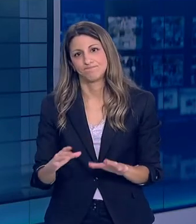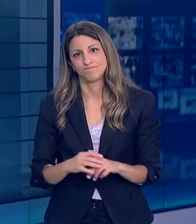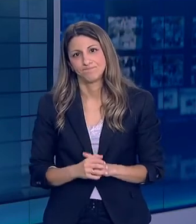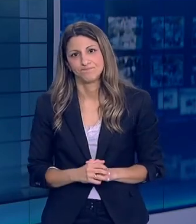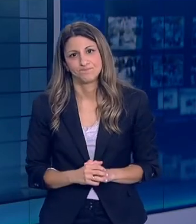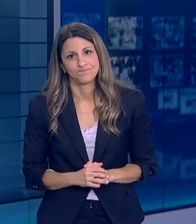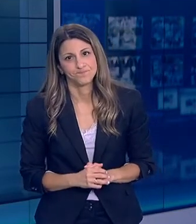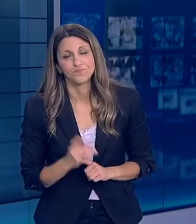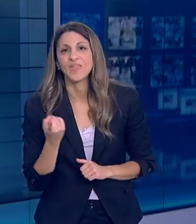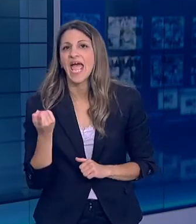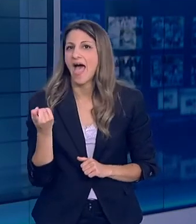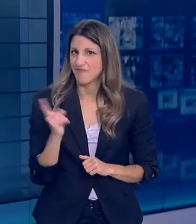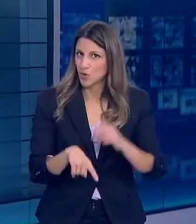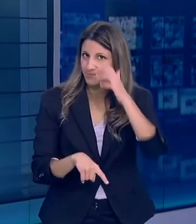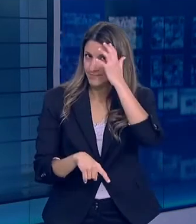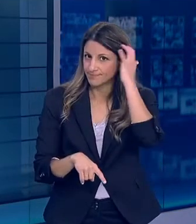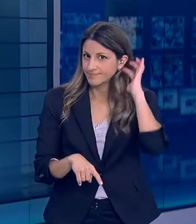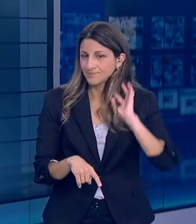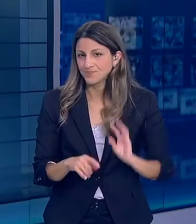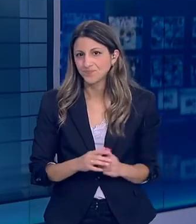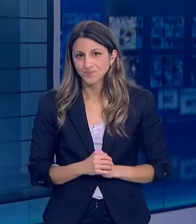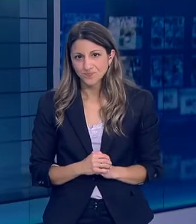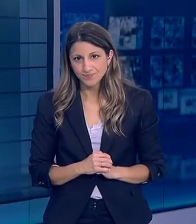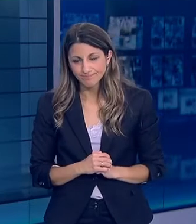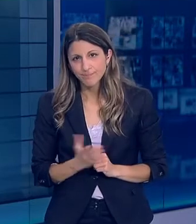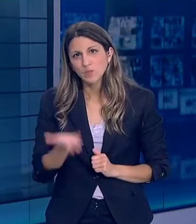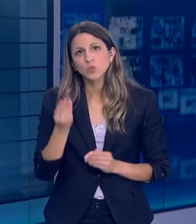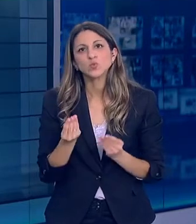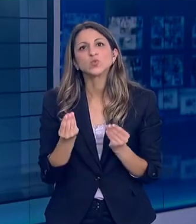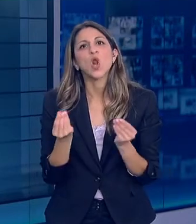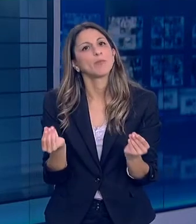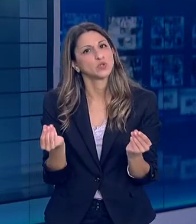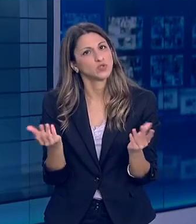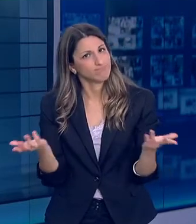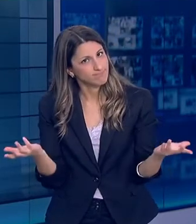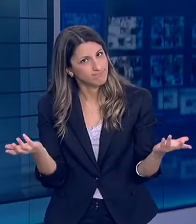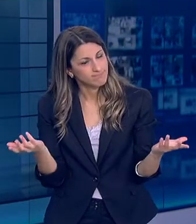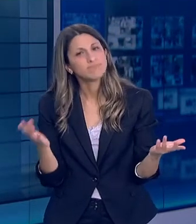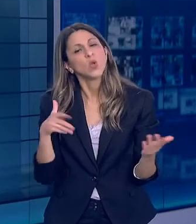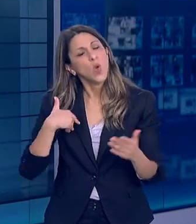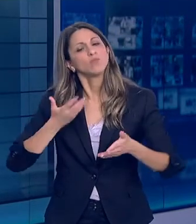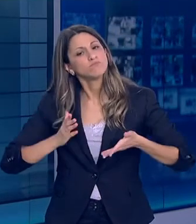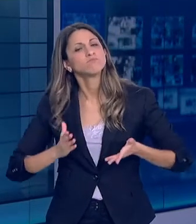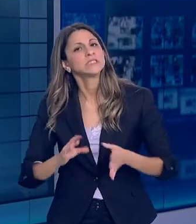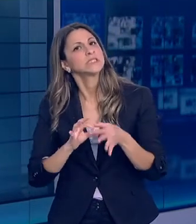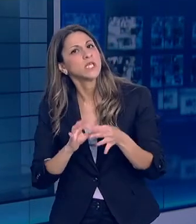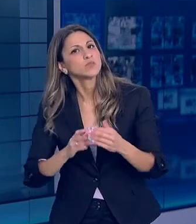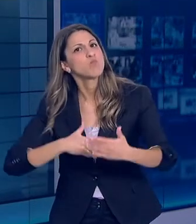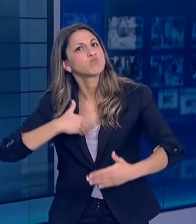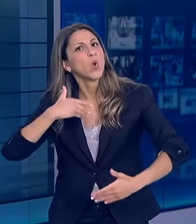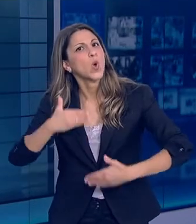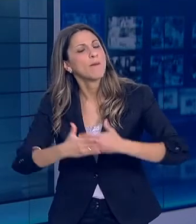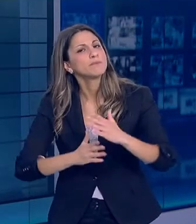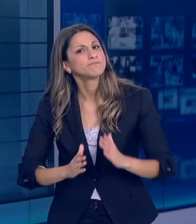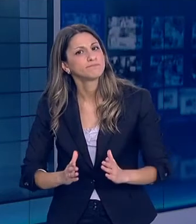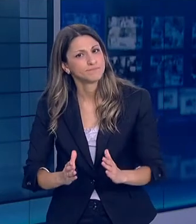σας Από αύριο λοιπόν και η επικοινωνία μας Μπαίνει σε μια νέα φάση Προσαρμοσμένη στα νέα δεδομένα Που σιγά σιγά διαμορφώνονται